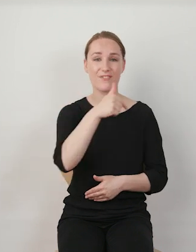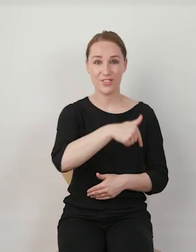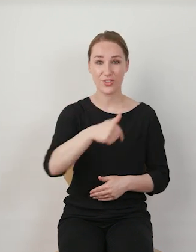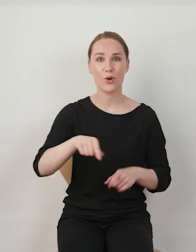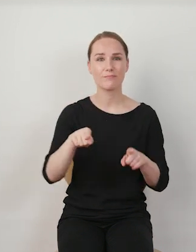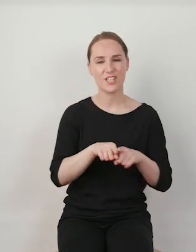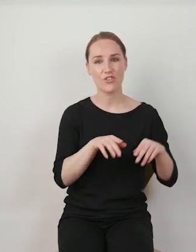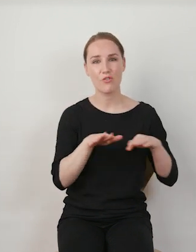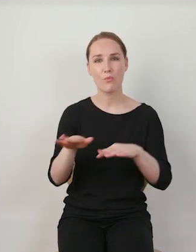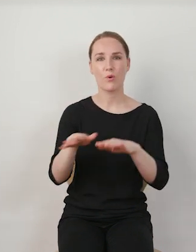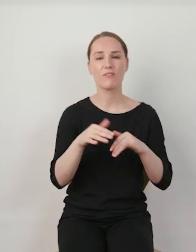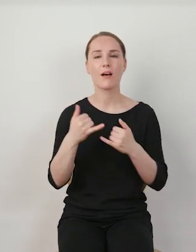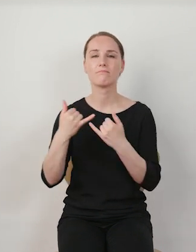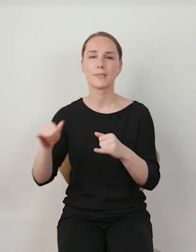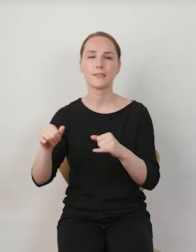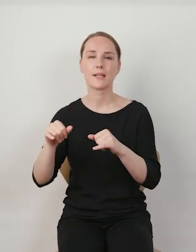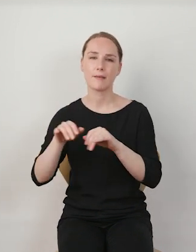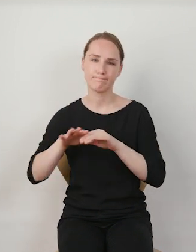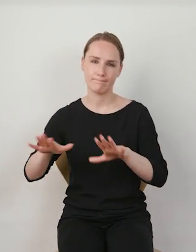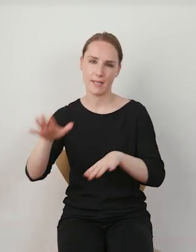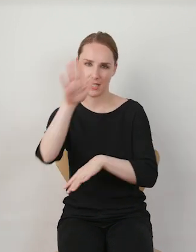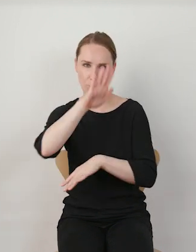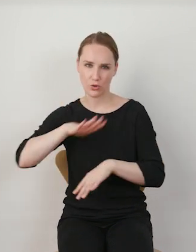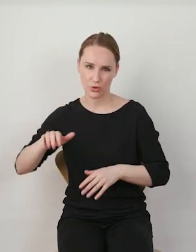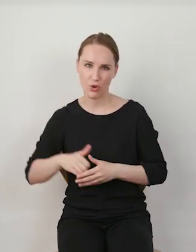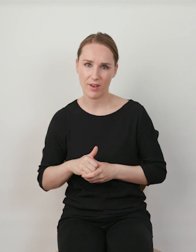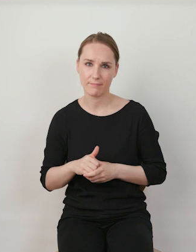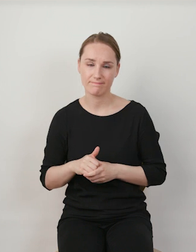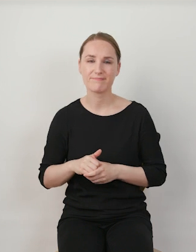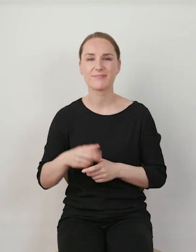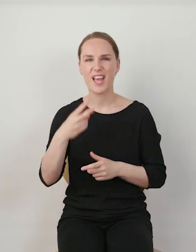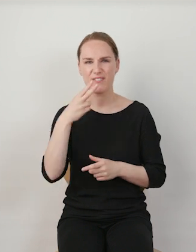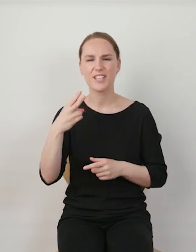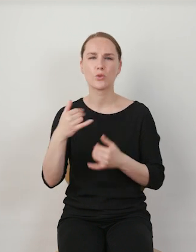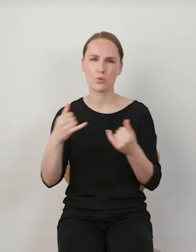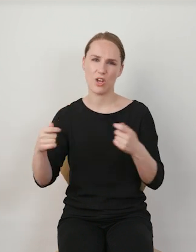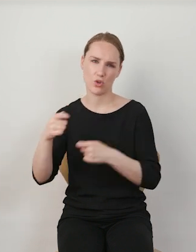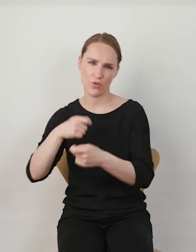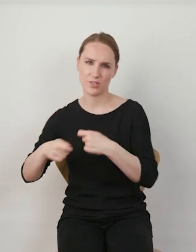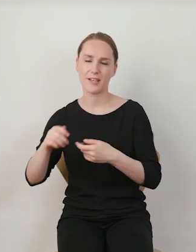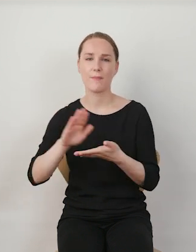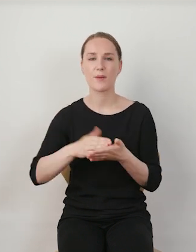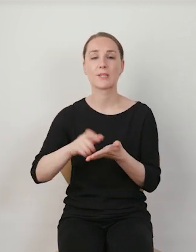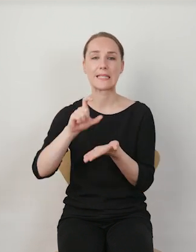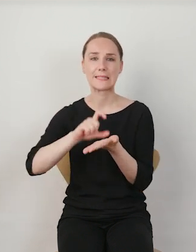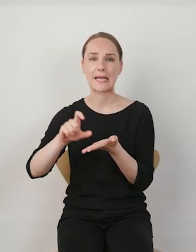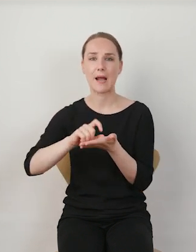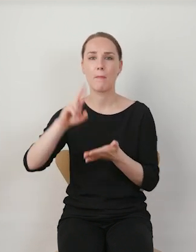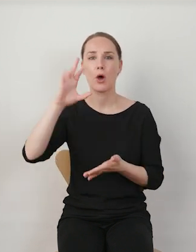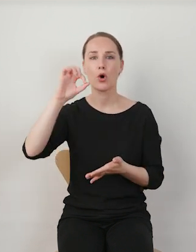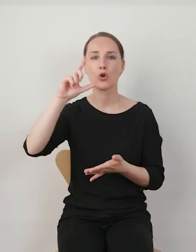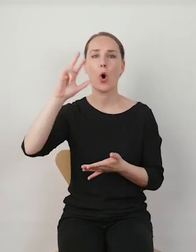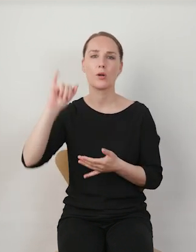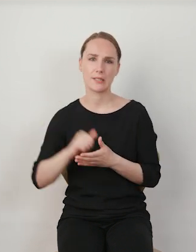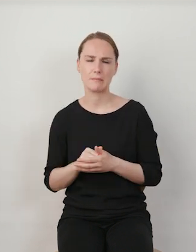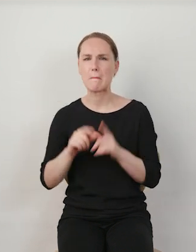społecznościowych, w których możemy zaobserwować rozwiązania, które znamy z tiktoka, jak chociażby instagramowe rolki. Może